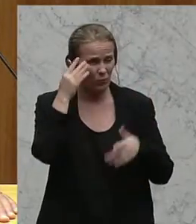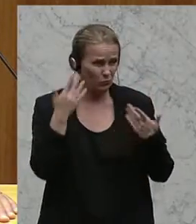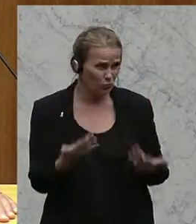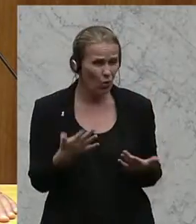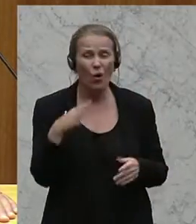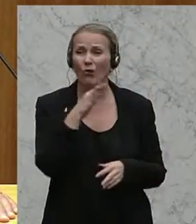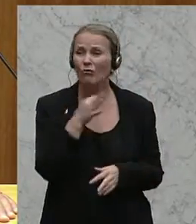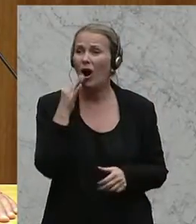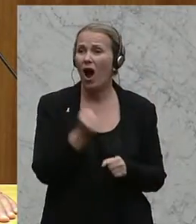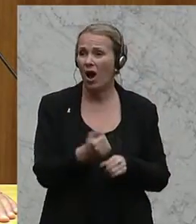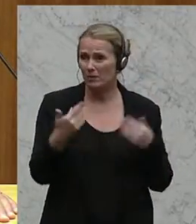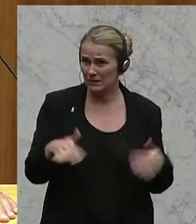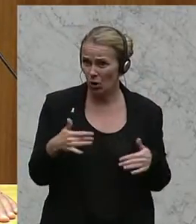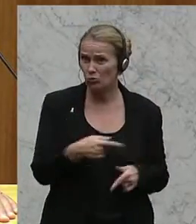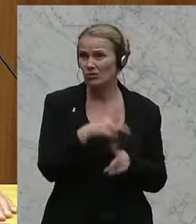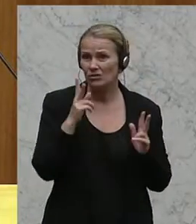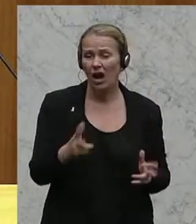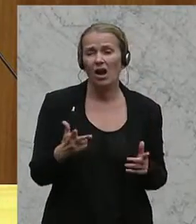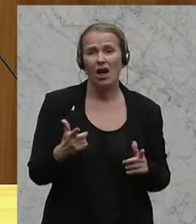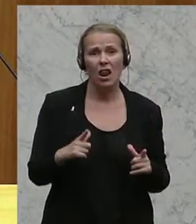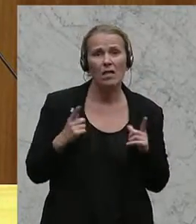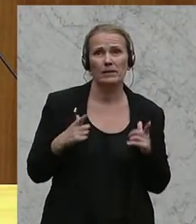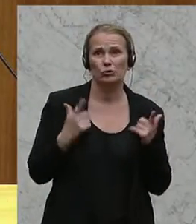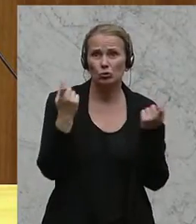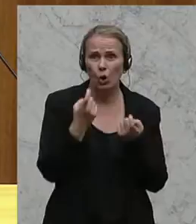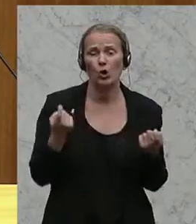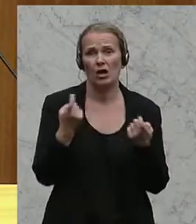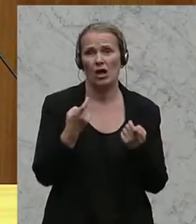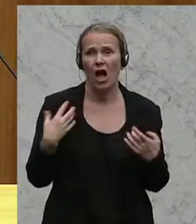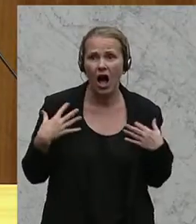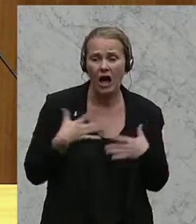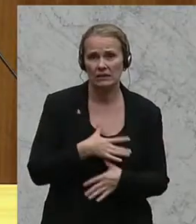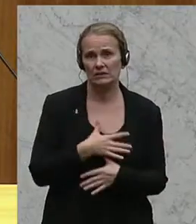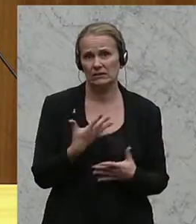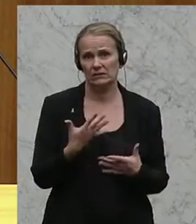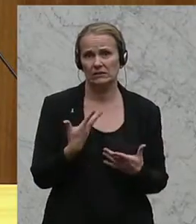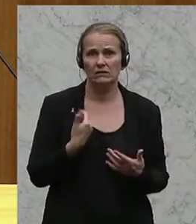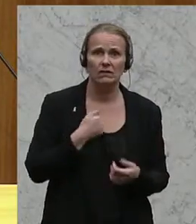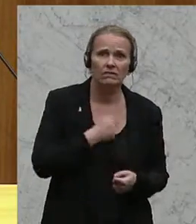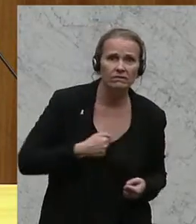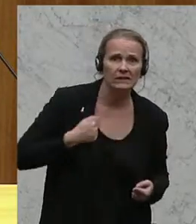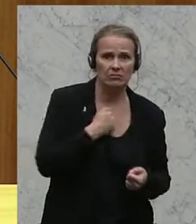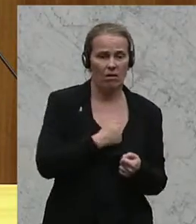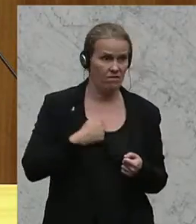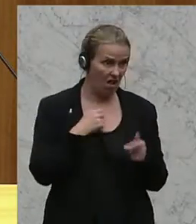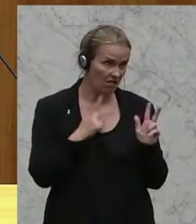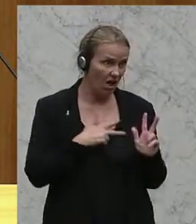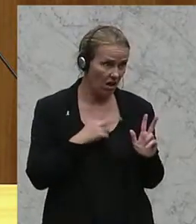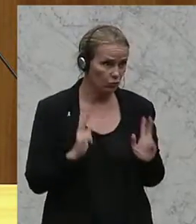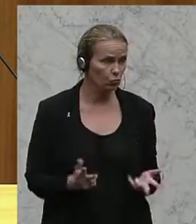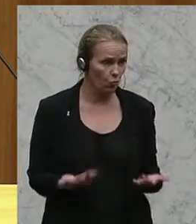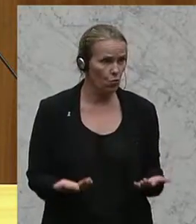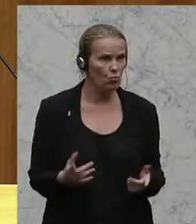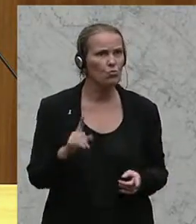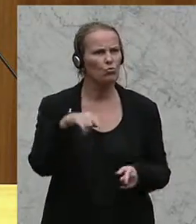Frauen, die arbeitslos werden, haben Existenzsorgen, haben Angst und verzweifeln in Wirklichkeit. Und dann